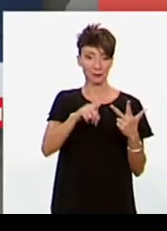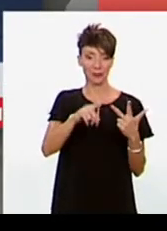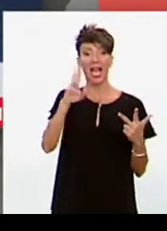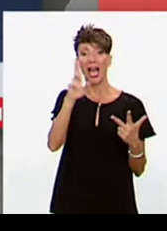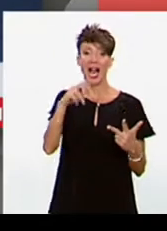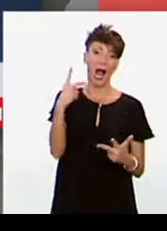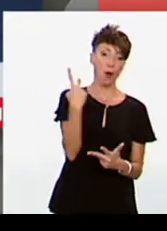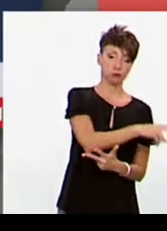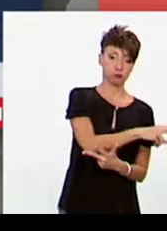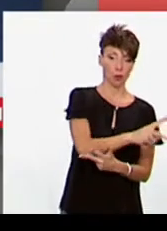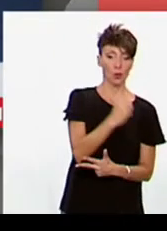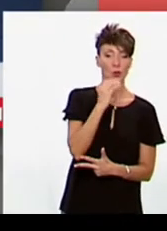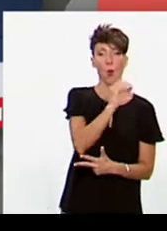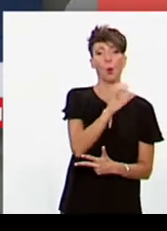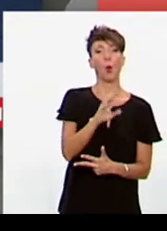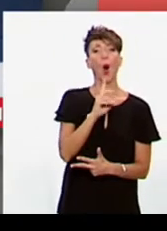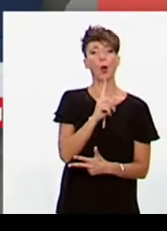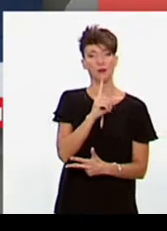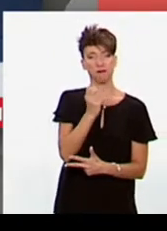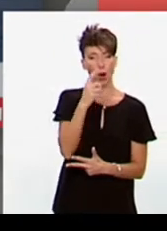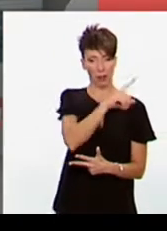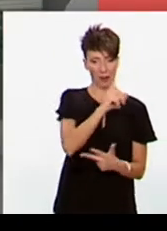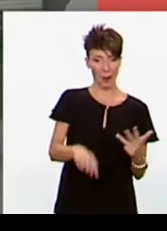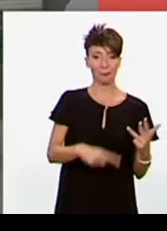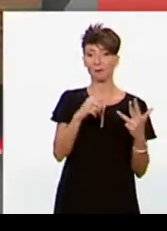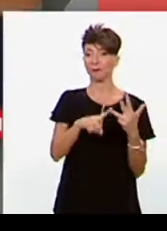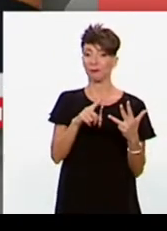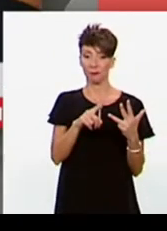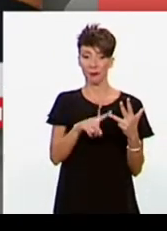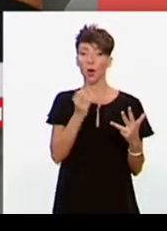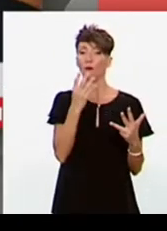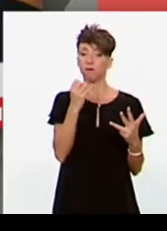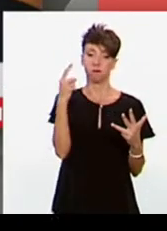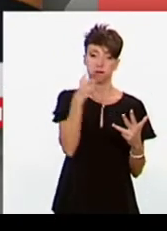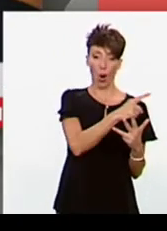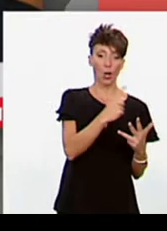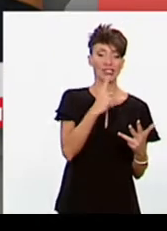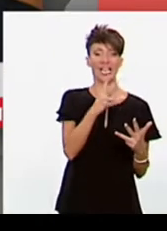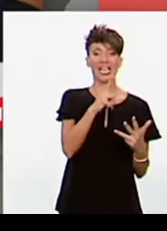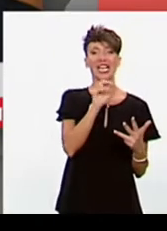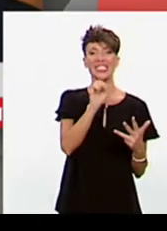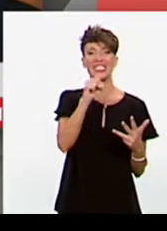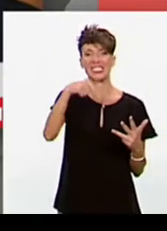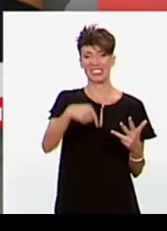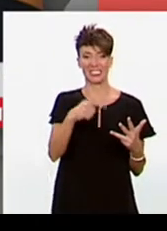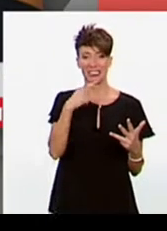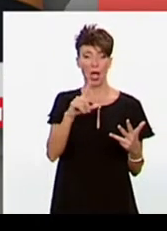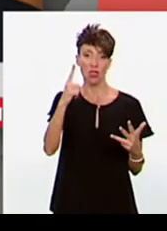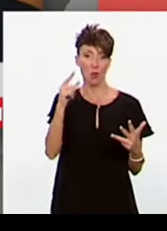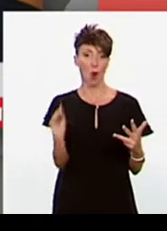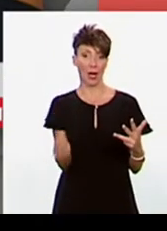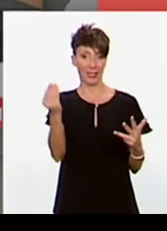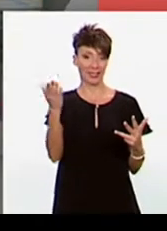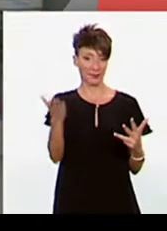Ρεπουμπλικανός Μάικ Λουόρτζεπαν εκλέγεται στη Φλόριντα. Επίσης στη Φλόριντα σε άλλη περιφέρεια κέρδισε ο Δημοκρατικός